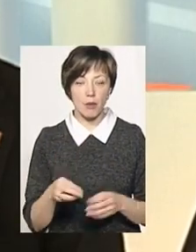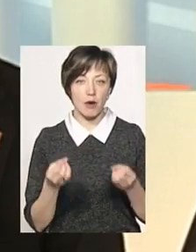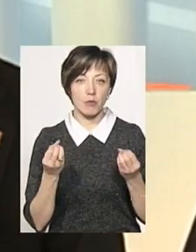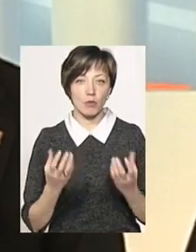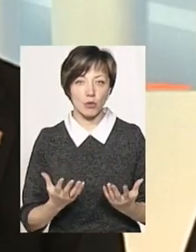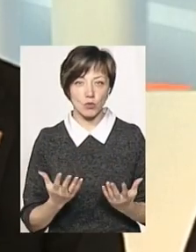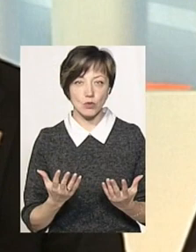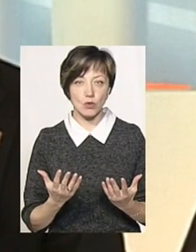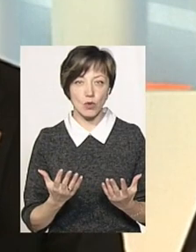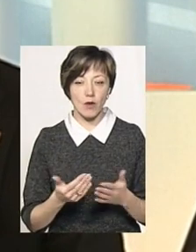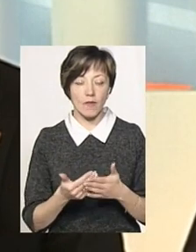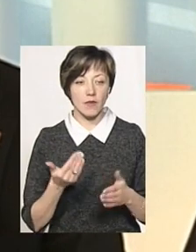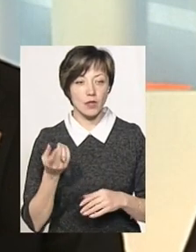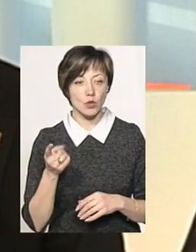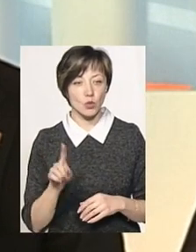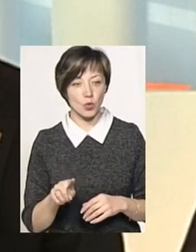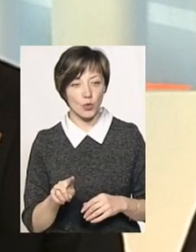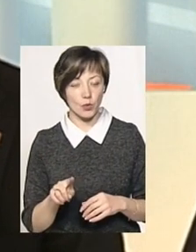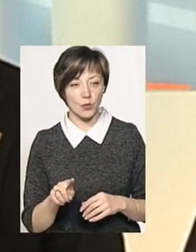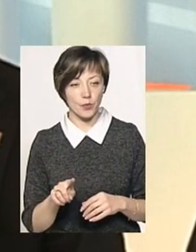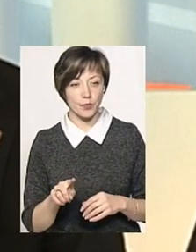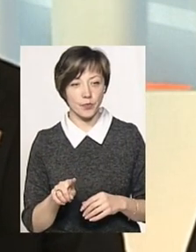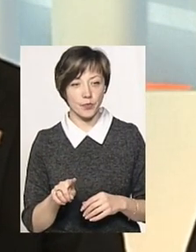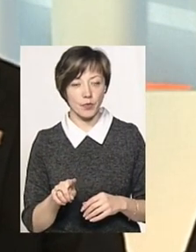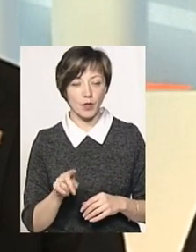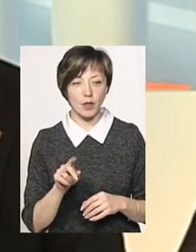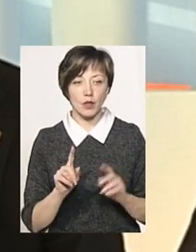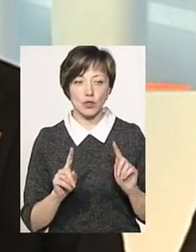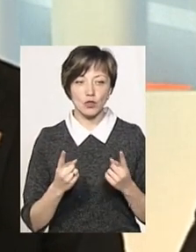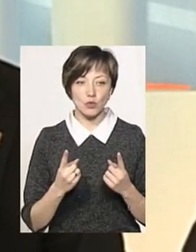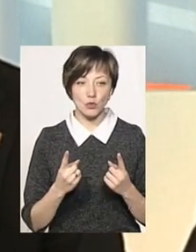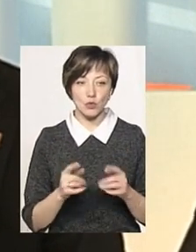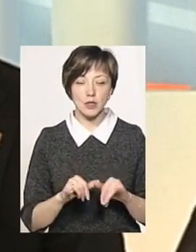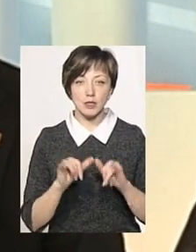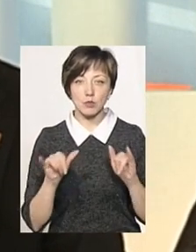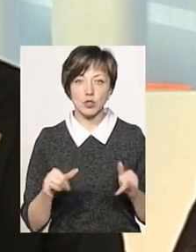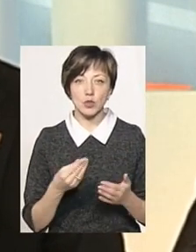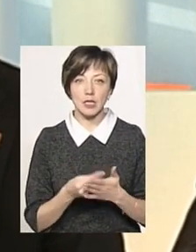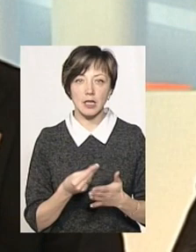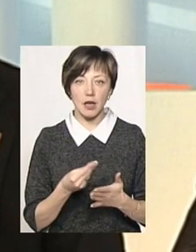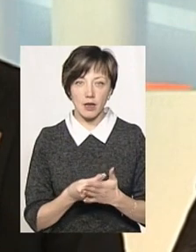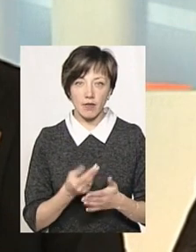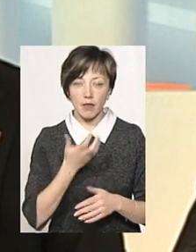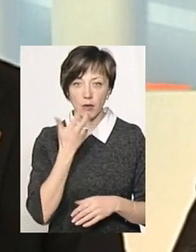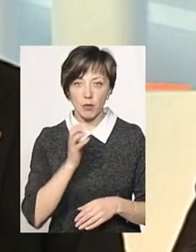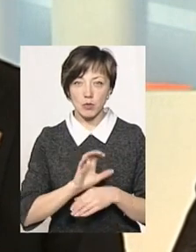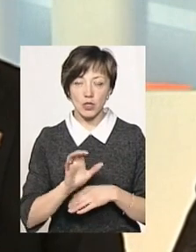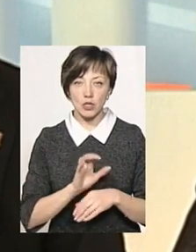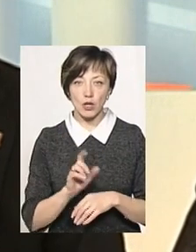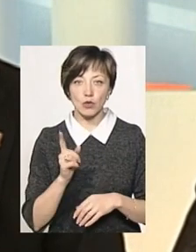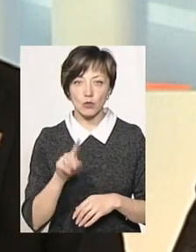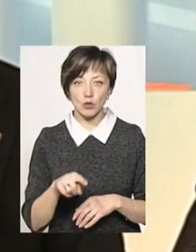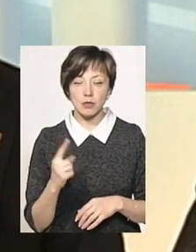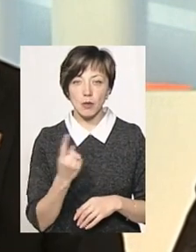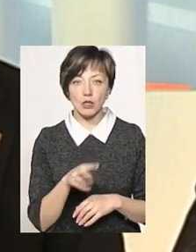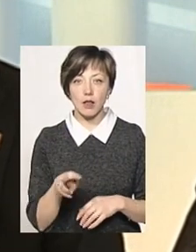від того, чому збільшується тариф на теплопостачання, тому що